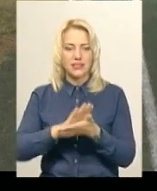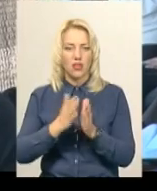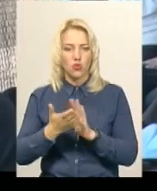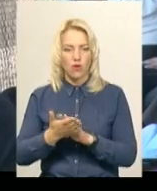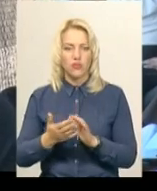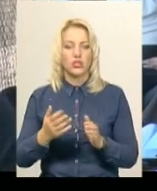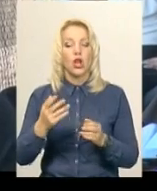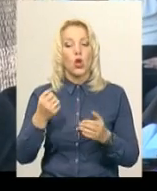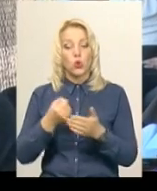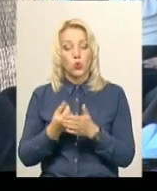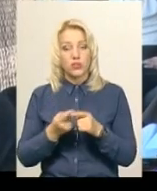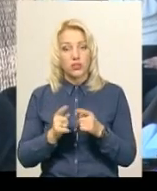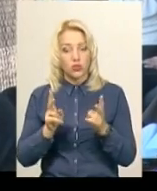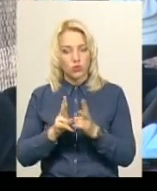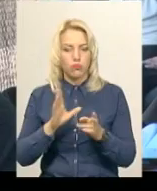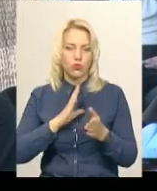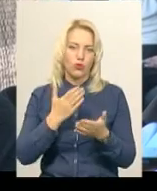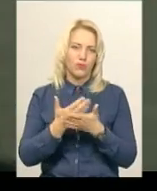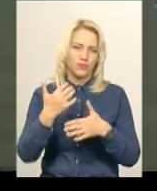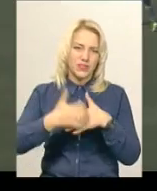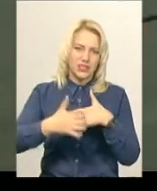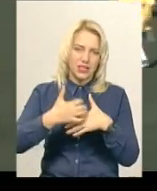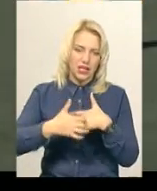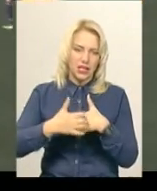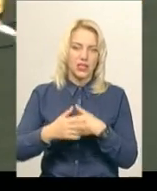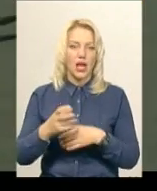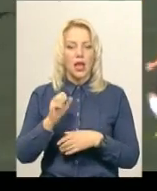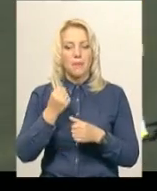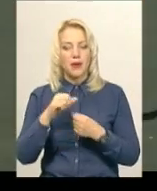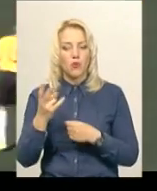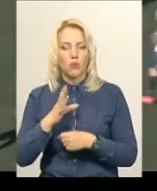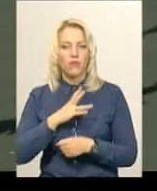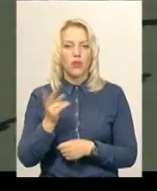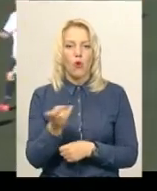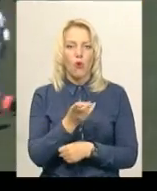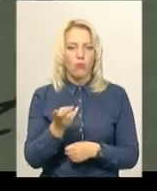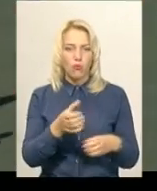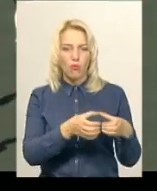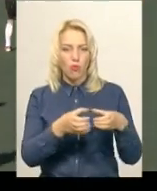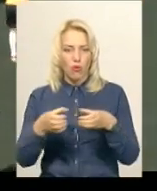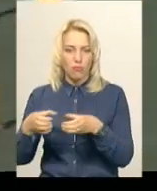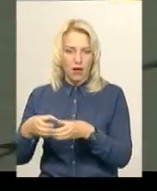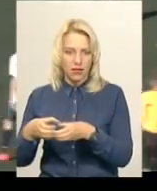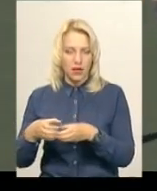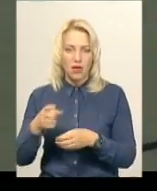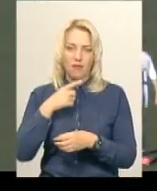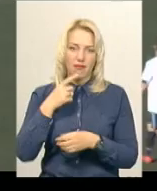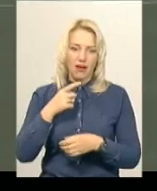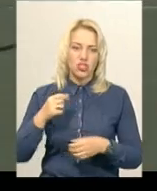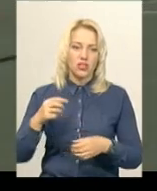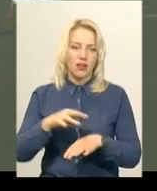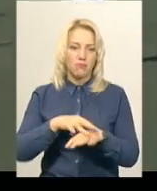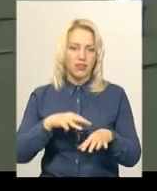приблизно однакове, посередині з десяти команд. Перемога була потрібна обом, каже капітан команди Хмельницької ДСШ-1 Єгор